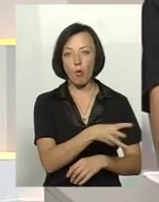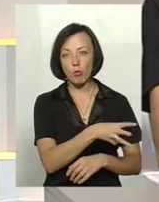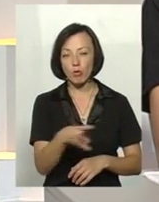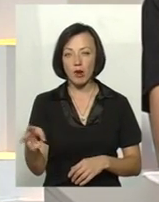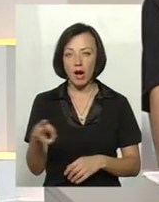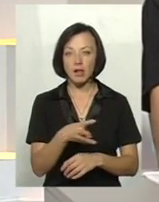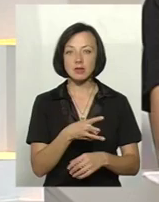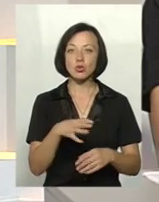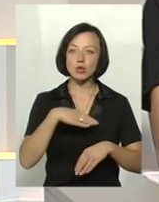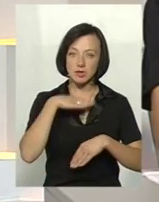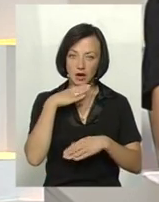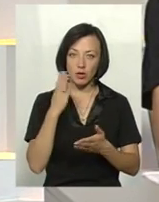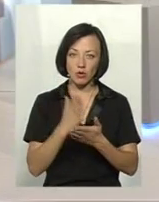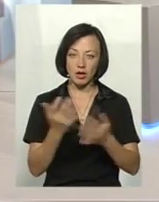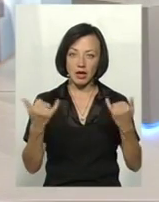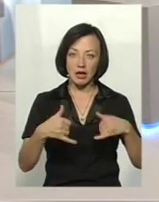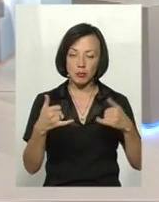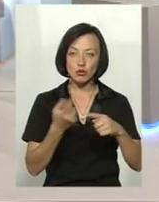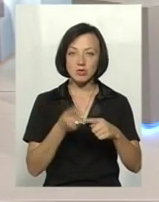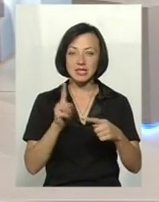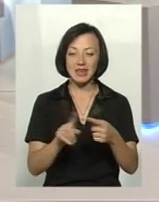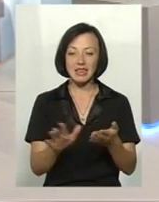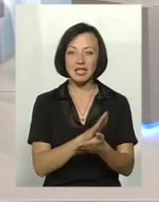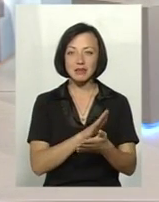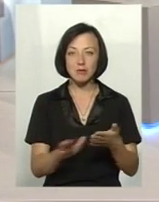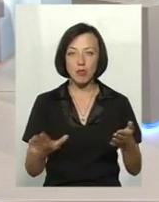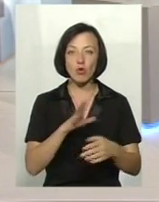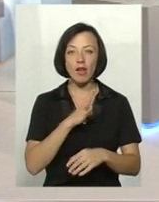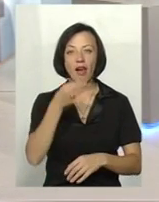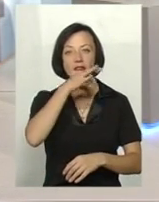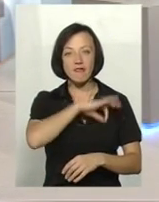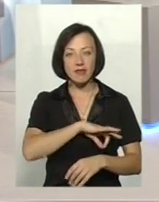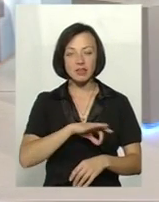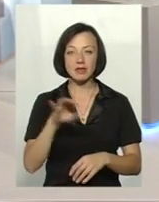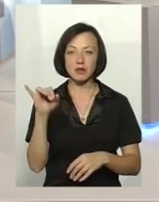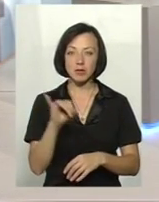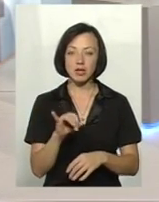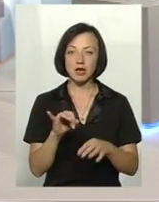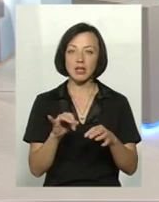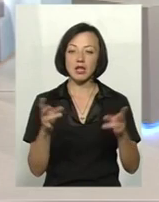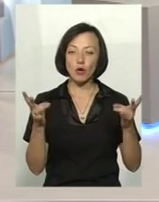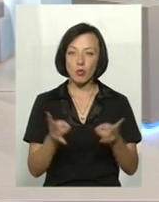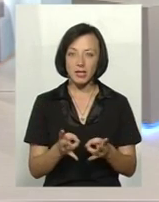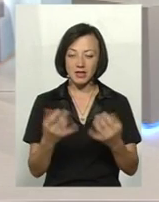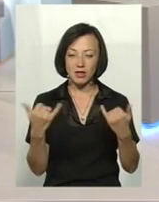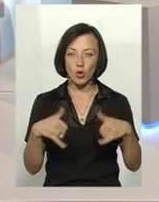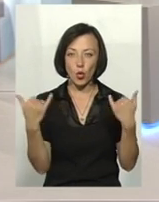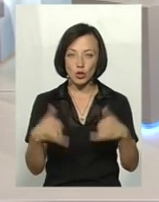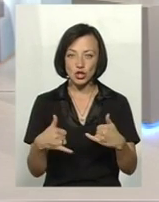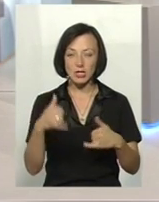матеріалів достатньо для того, аби ці дезбар'єри були ефективними і необхідні дезрочини